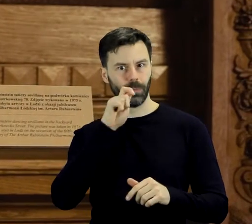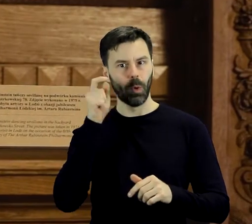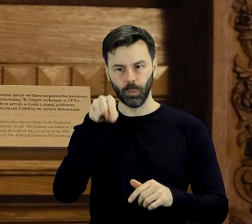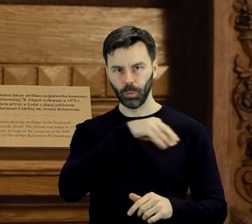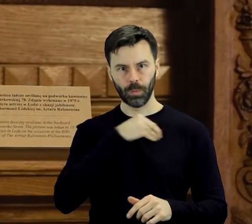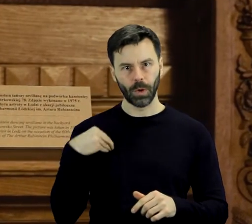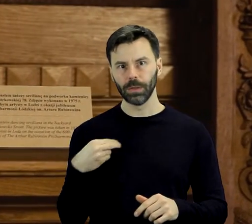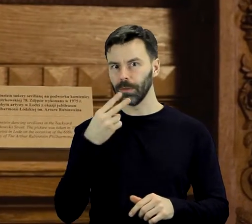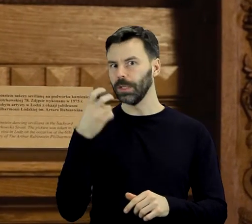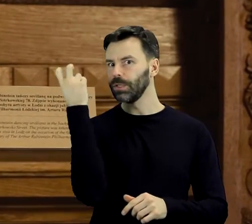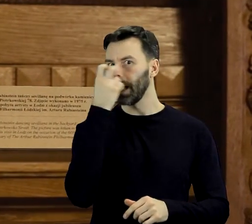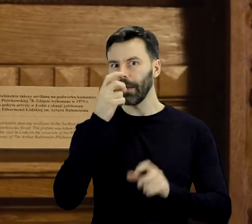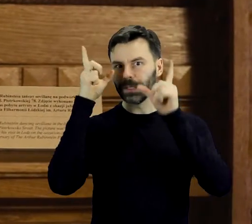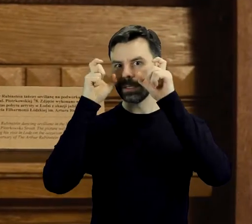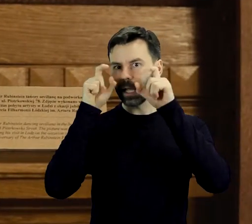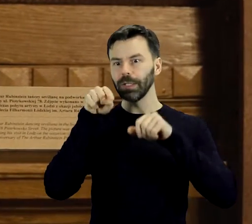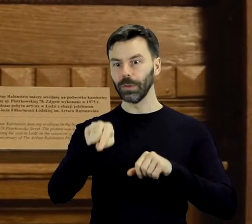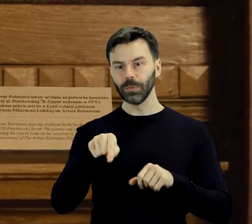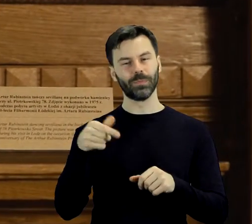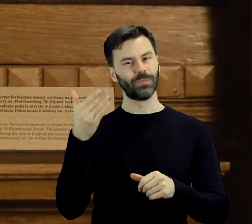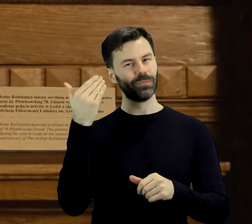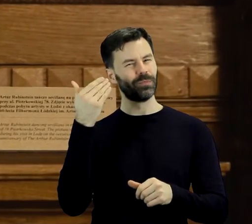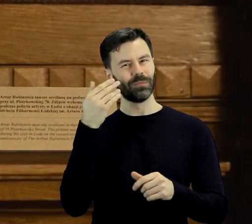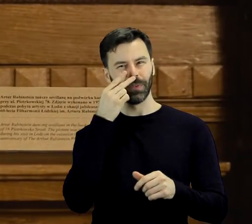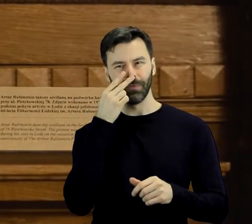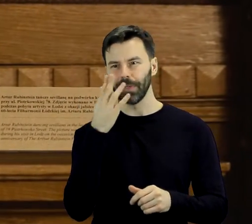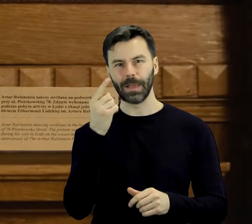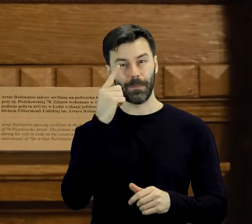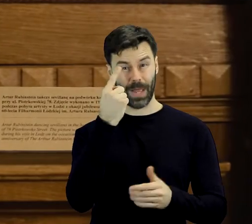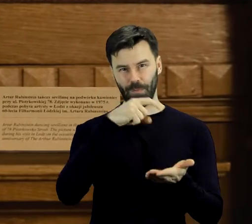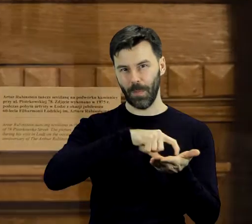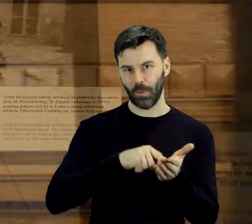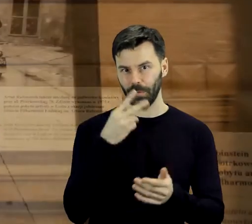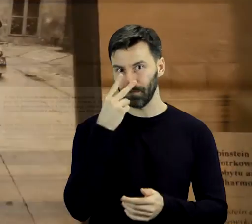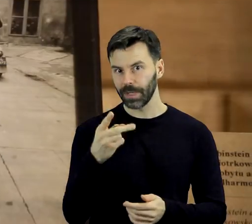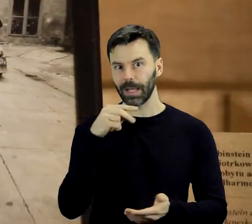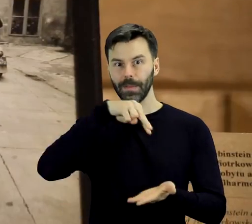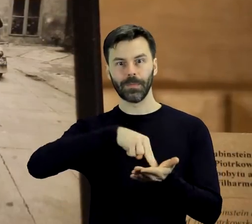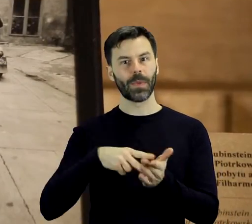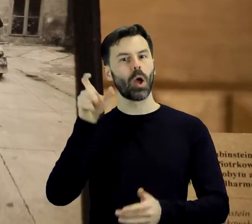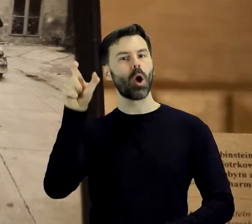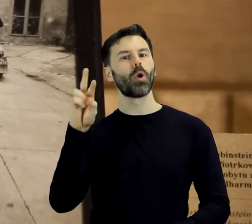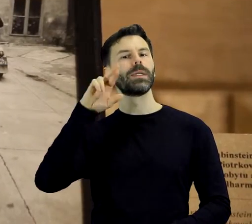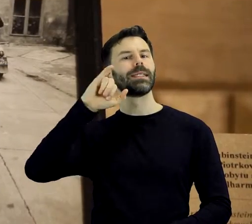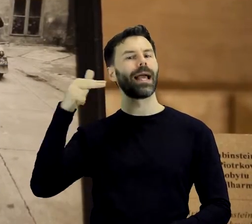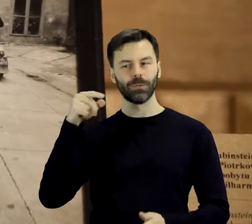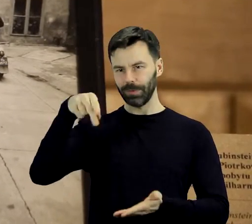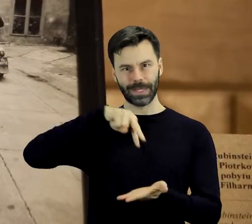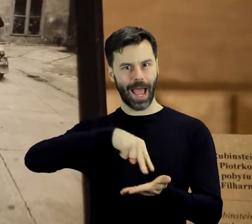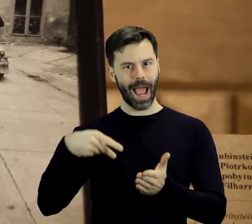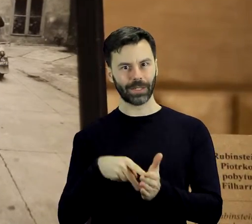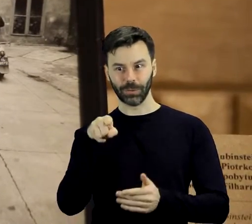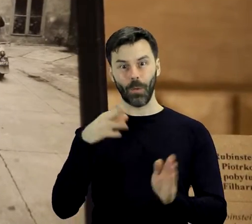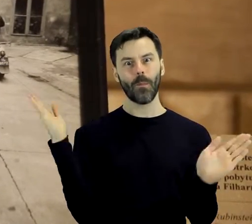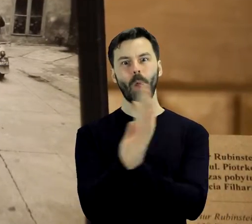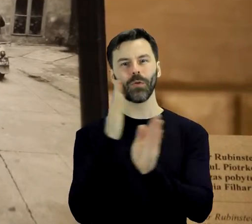zostało wykonane ciekawe zdjęcie, które odnajdziemy w pierwszym pomieszczeniu wystawy. Widzimy na nim pianistę, który tanecznym